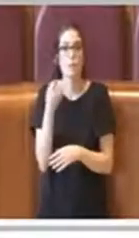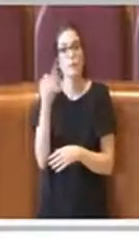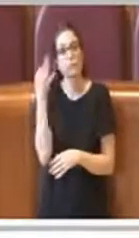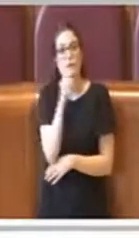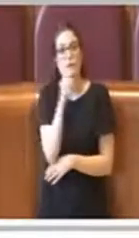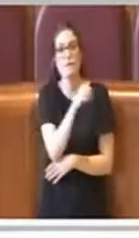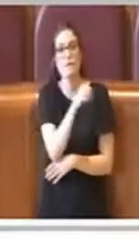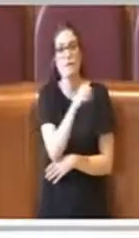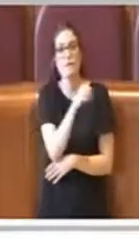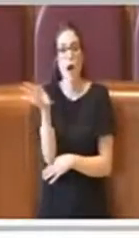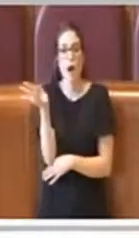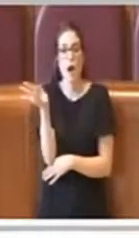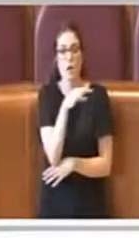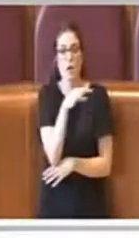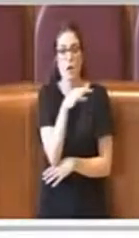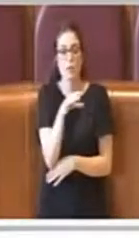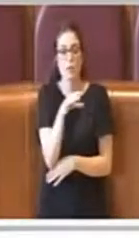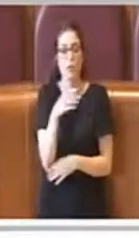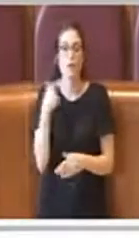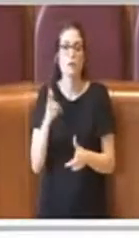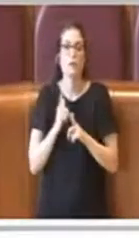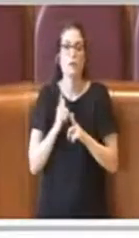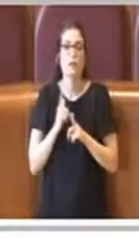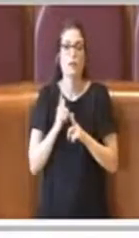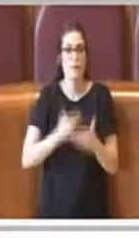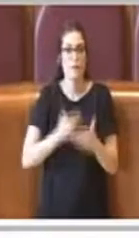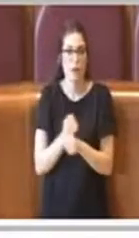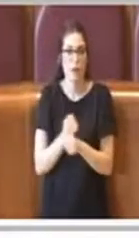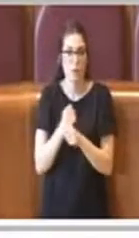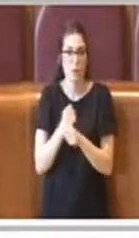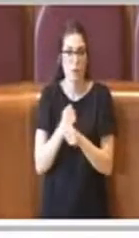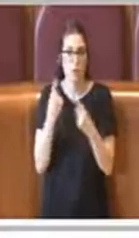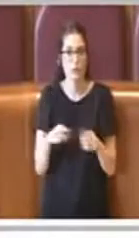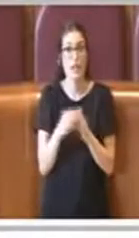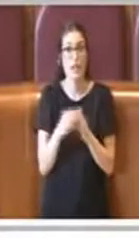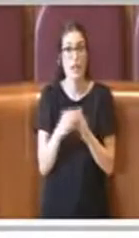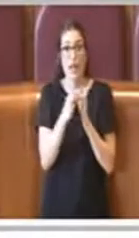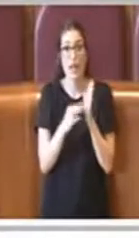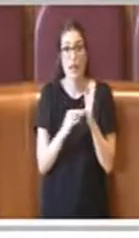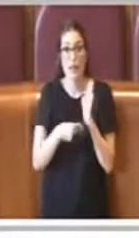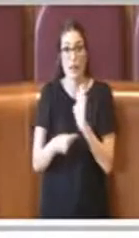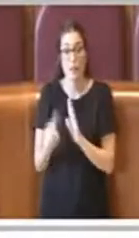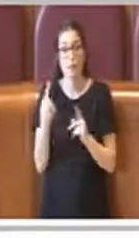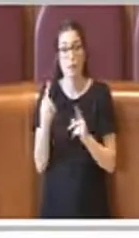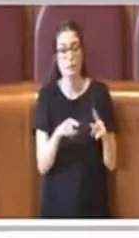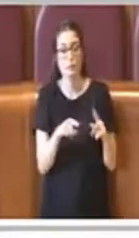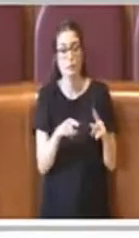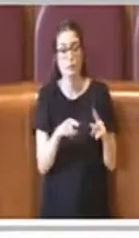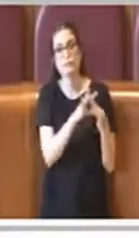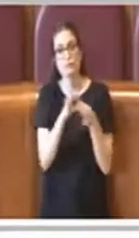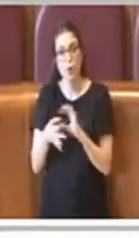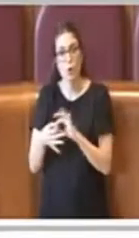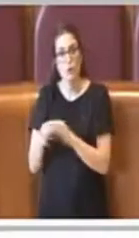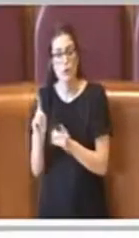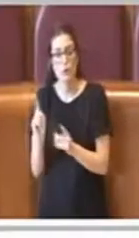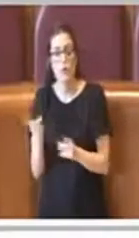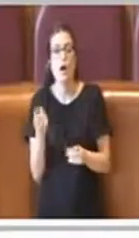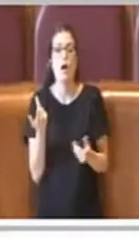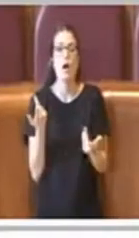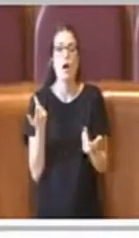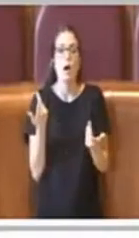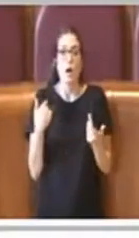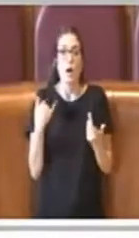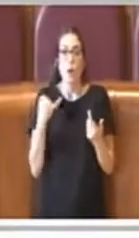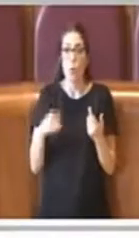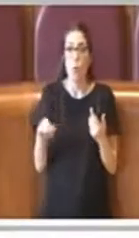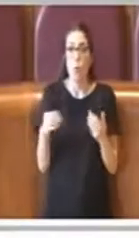stati per me sempre il faro che mi hanno aiutato nel portare avanti questo lavoro. Gli emendamenti quindi che sono scaturiti sono